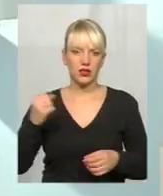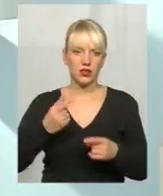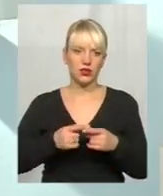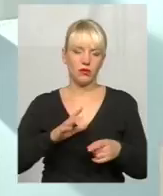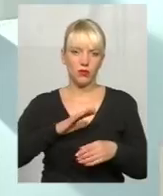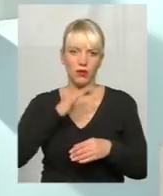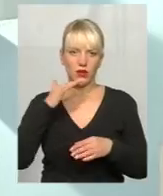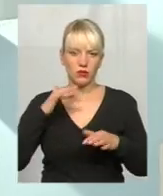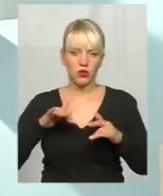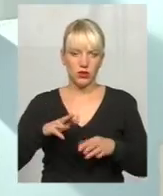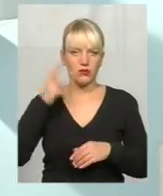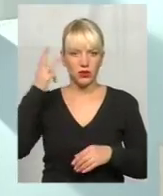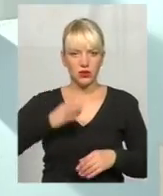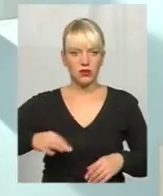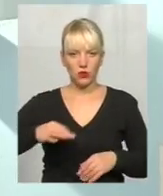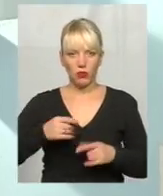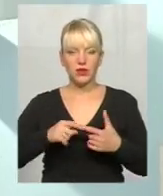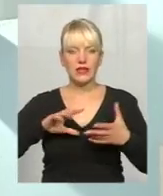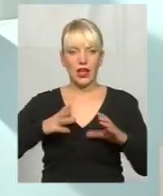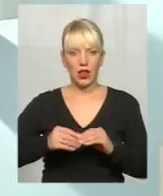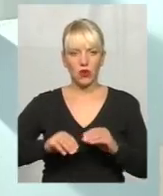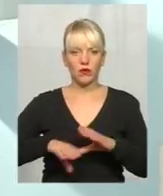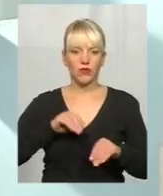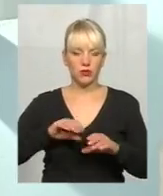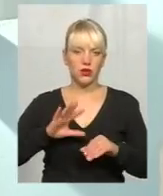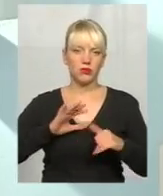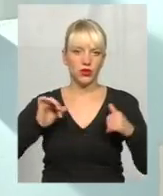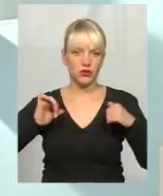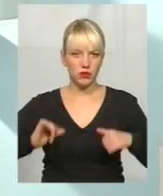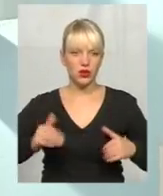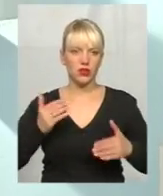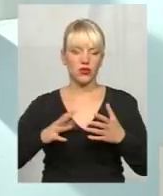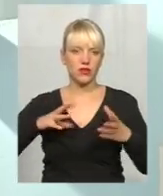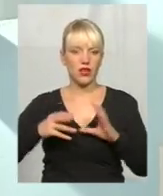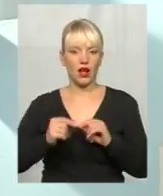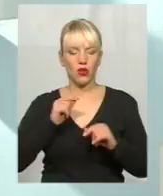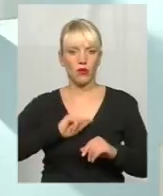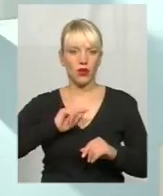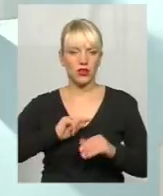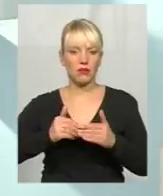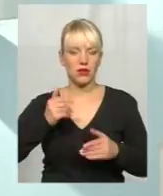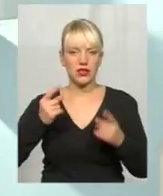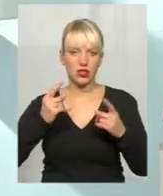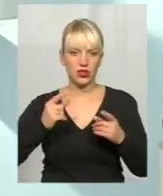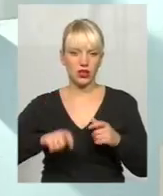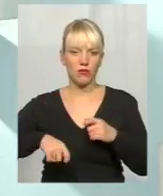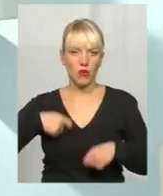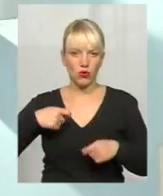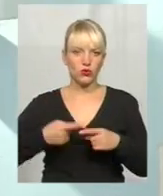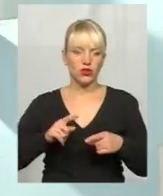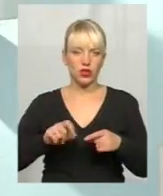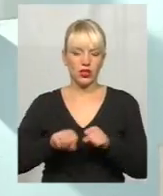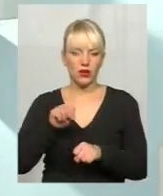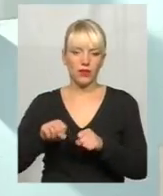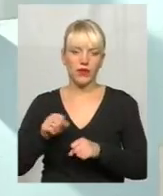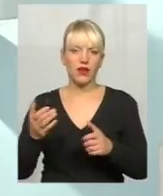подій в Хмельницькій області. Хоча, загалом, вибори прийшли досить спокійно, якщо в загальному характеризувати, без значних порушень, окрім кількох